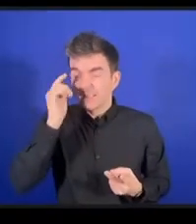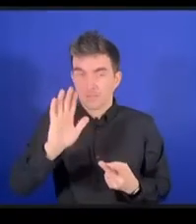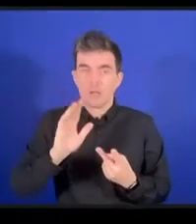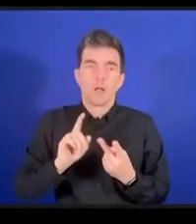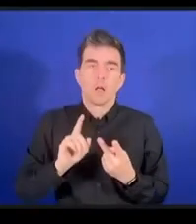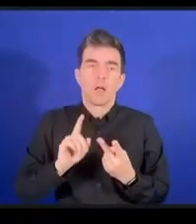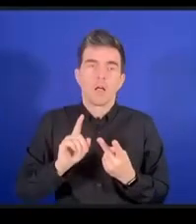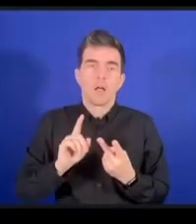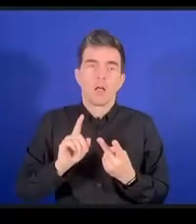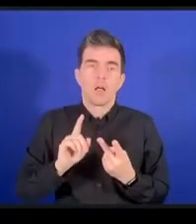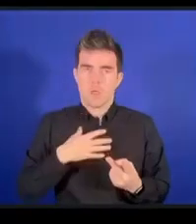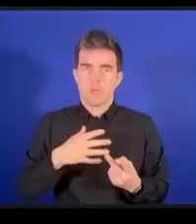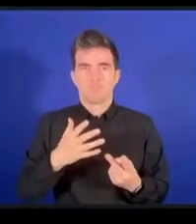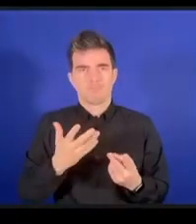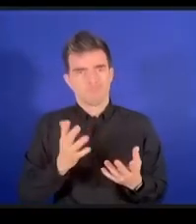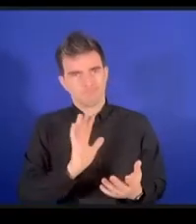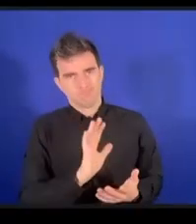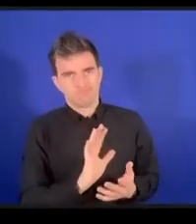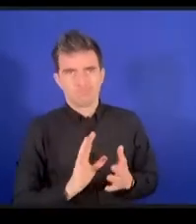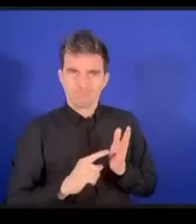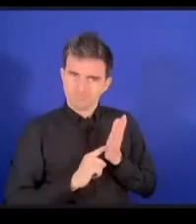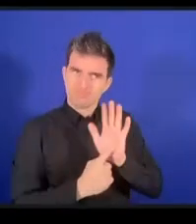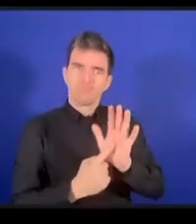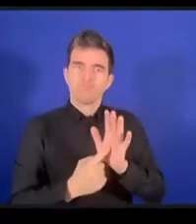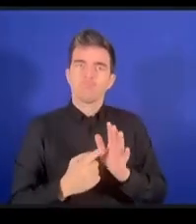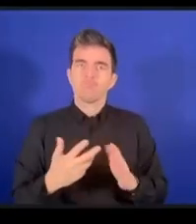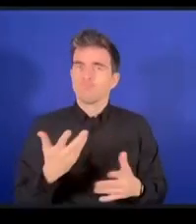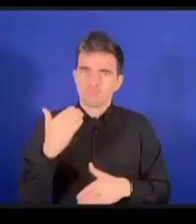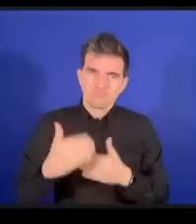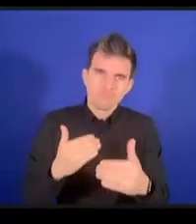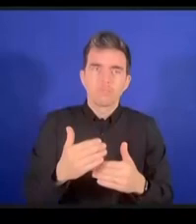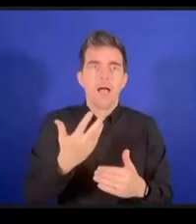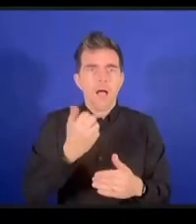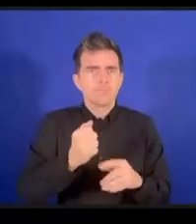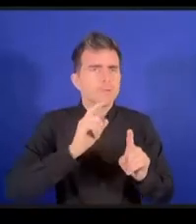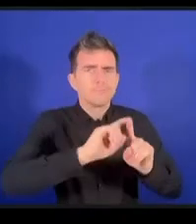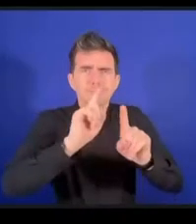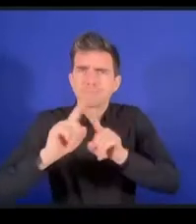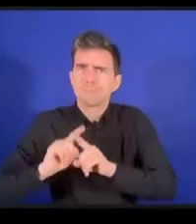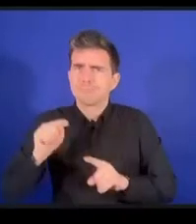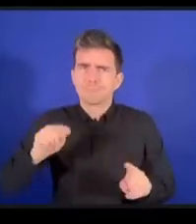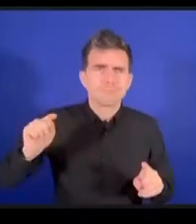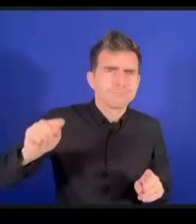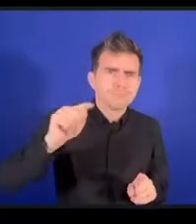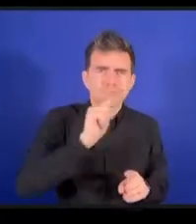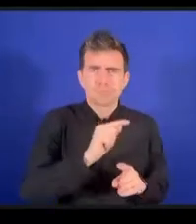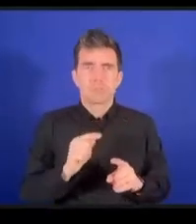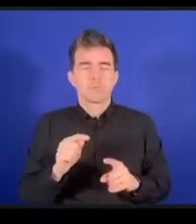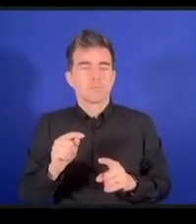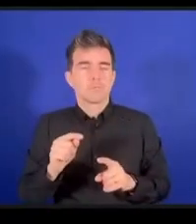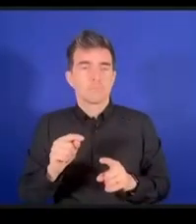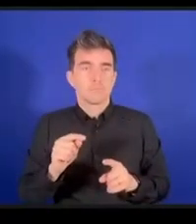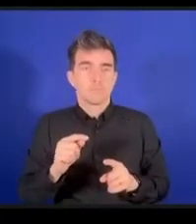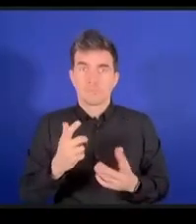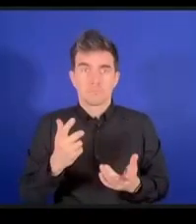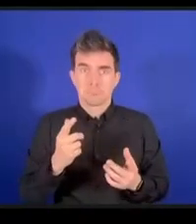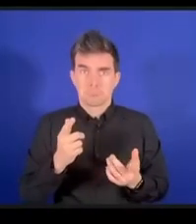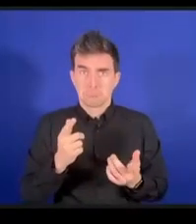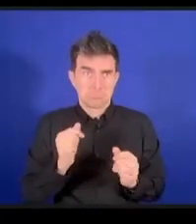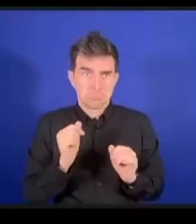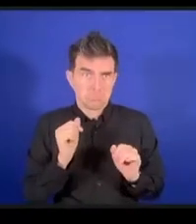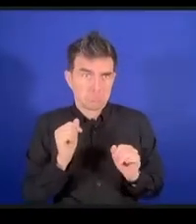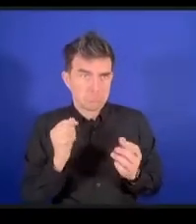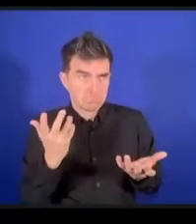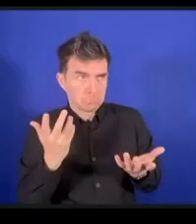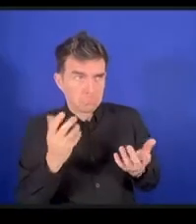まり全てのスークホルダーが参加できるようなモデルというものを称賛するということですというのを見たり聞いた